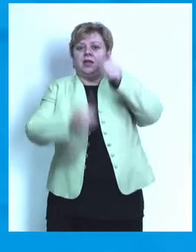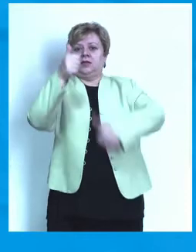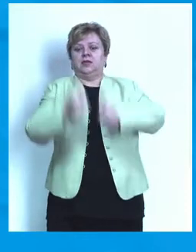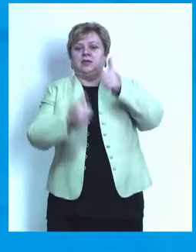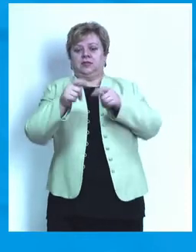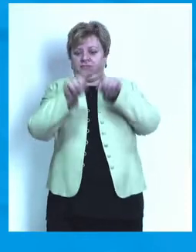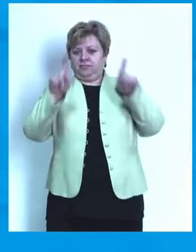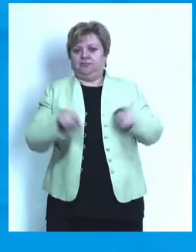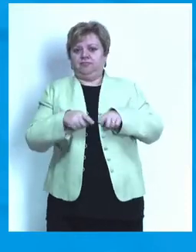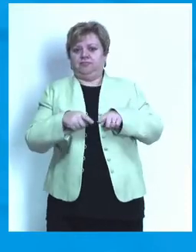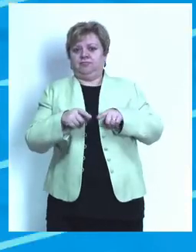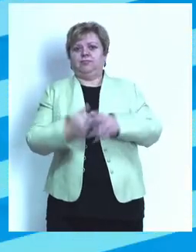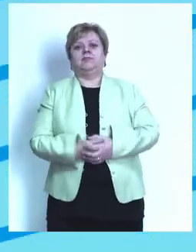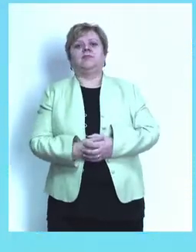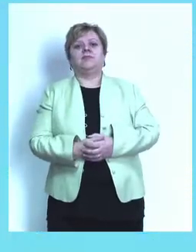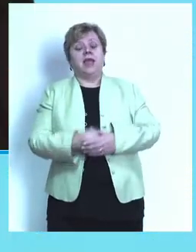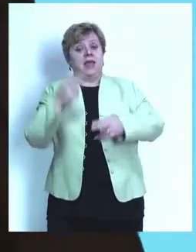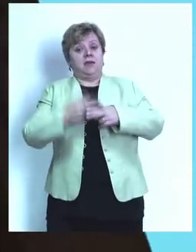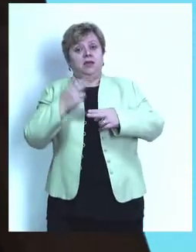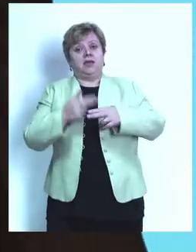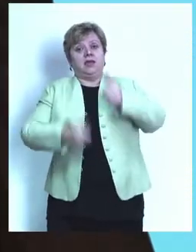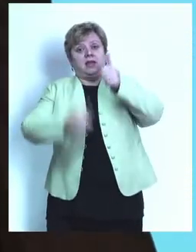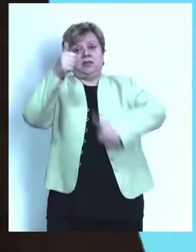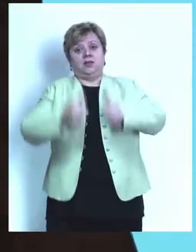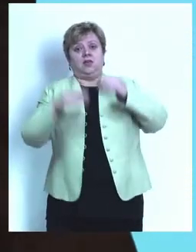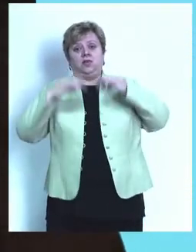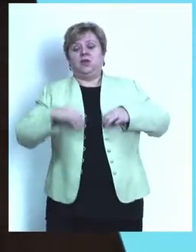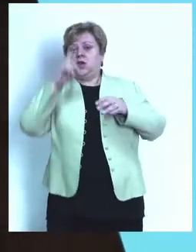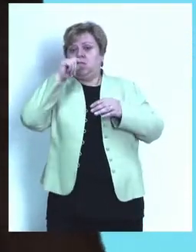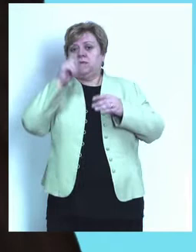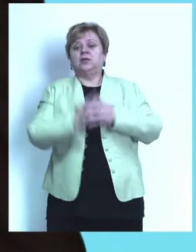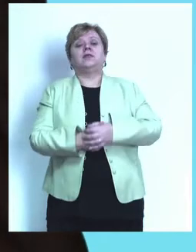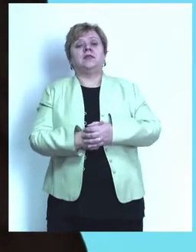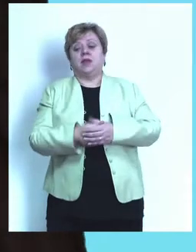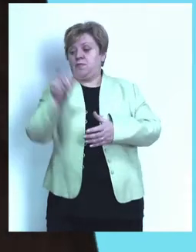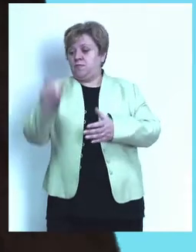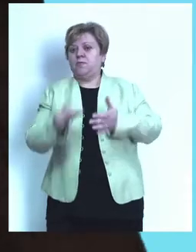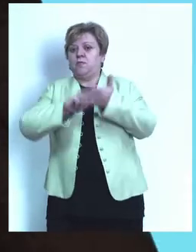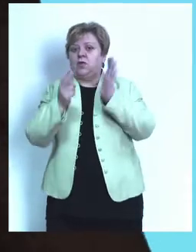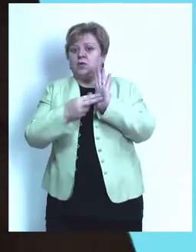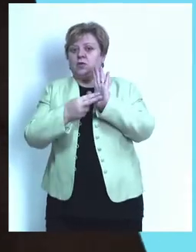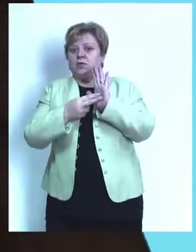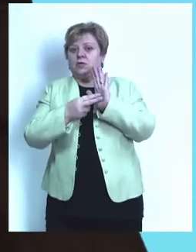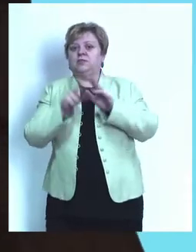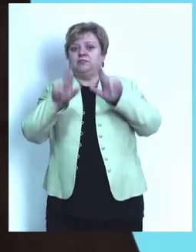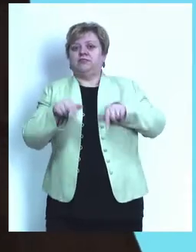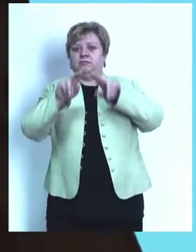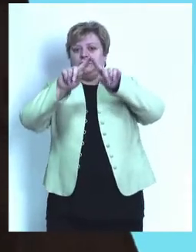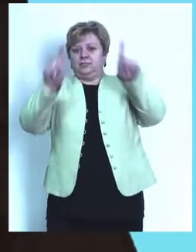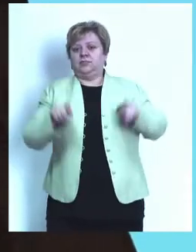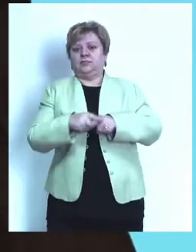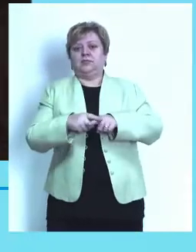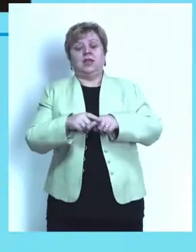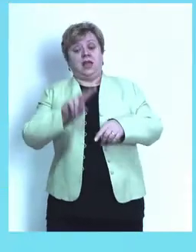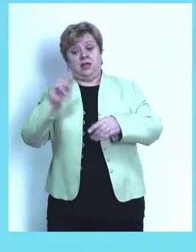kandidata na glasačkom listiću. Imena kandidata za predsjednika opštine i političkih subjekata nalaze se na